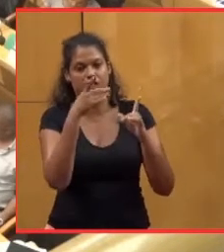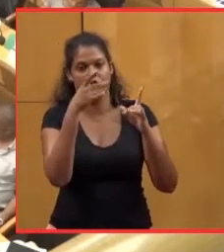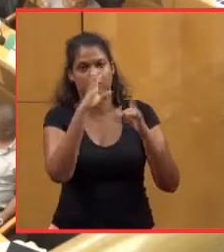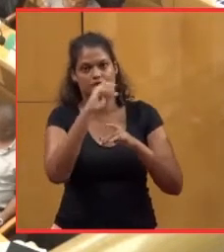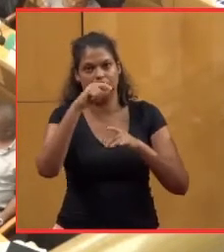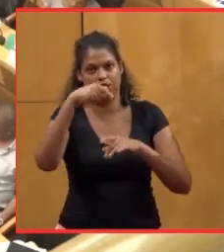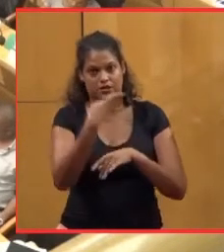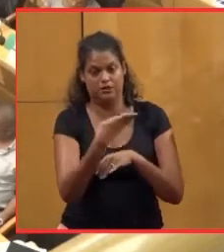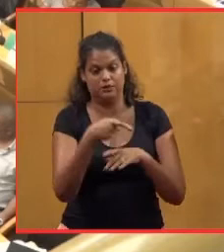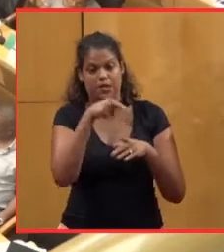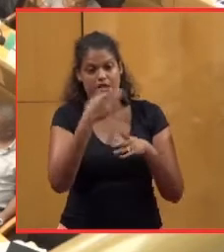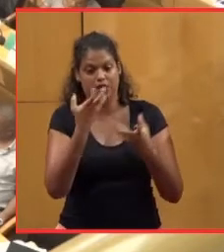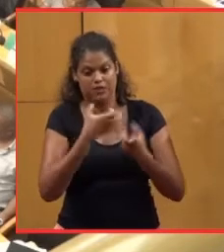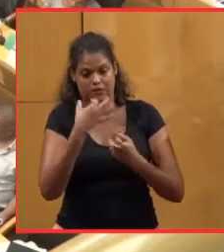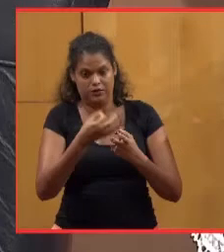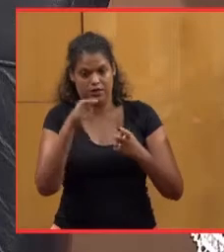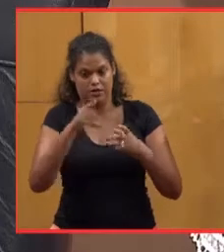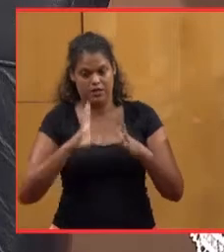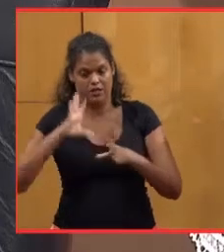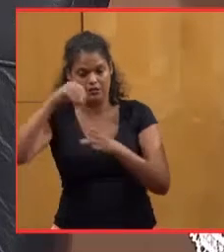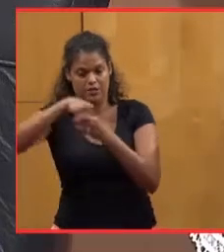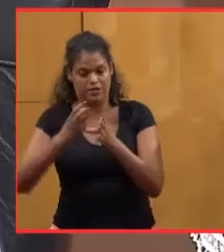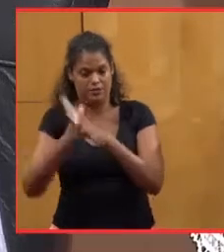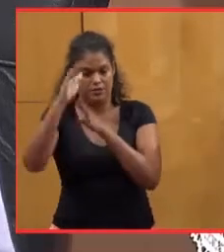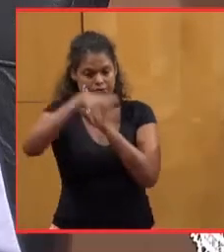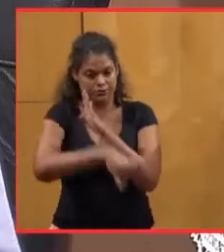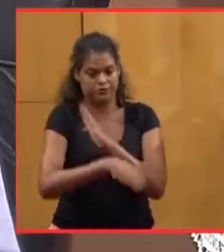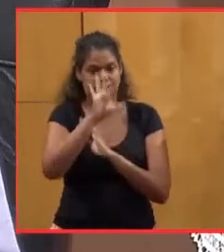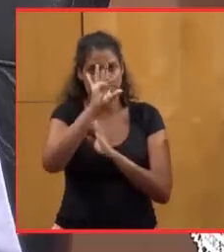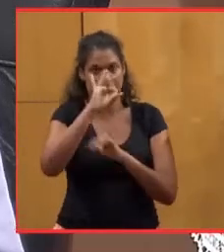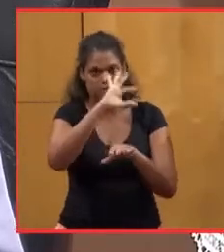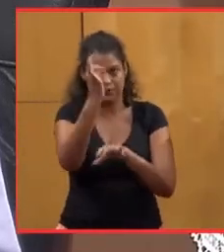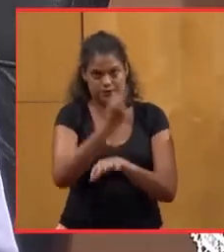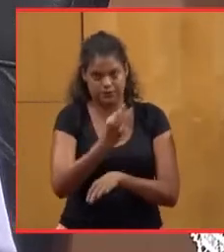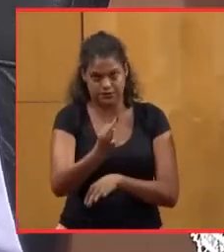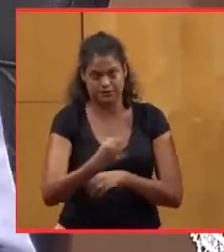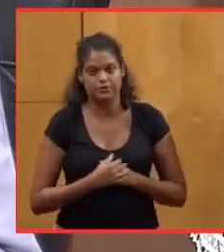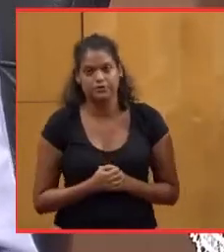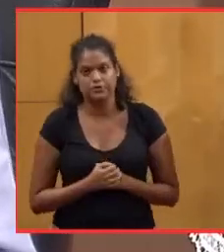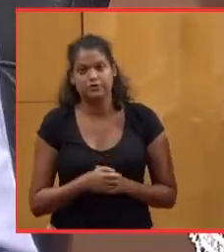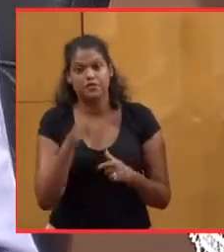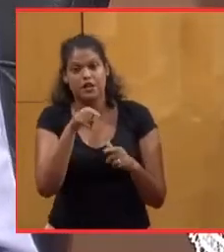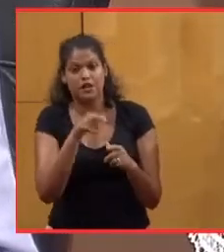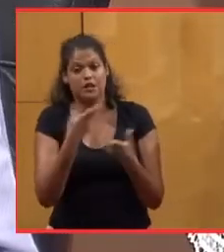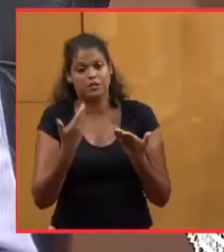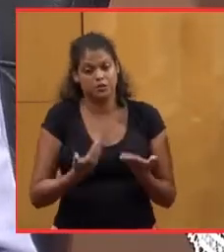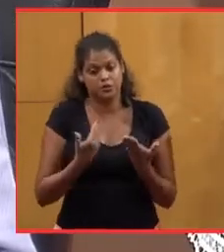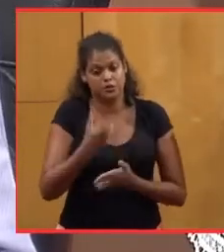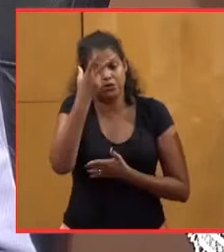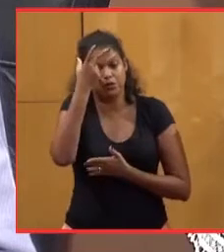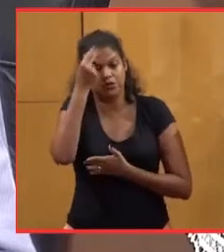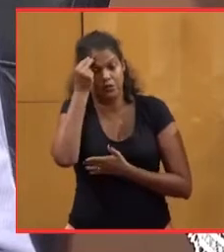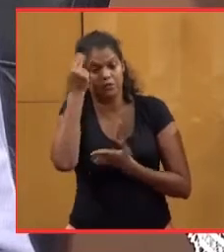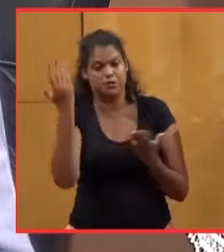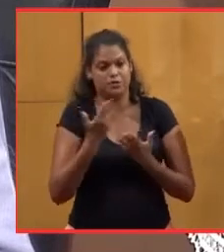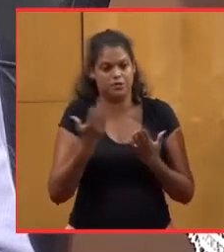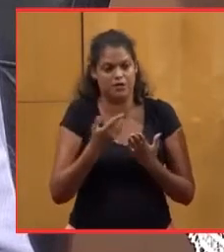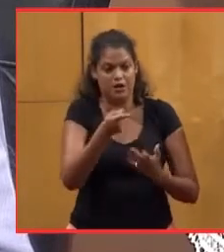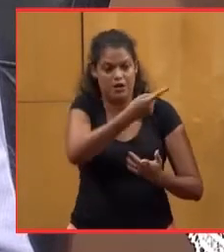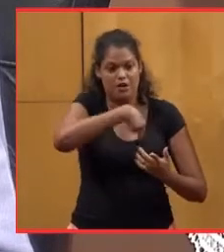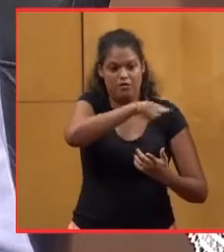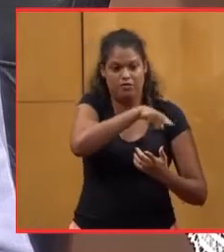Soit une chute de l'investissement de plus de 50%. On commence à comprendre aisément votre embarras de pouvoir